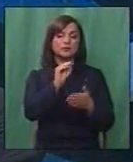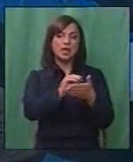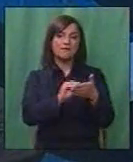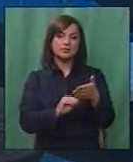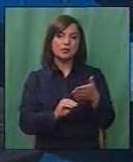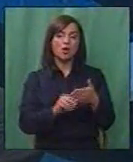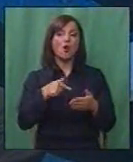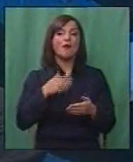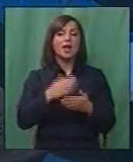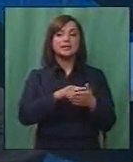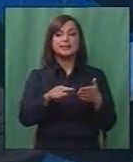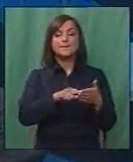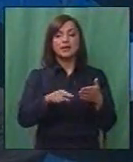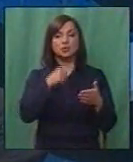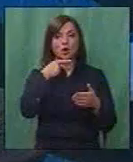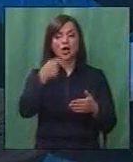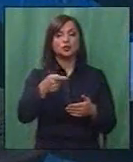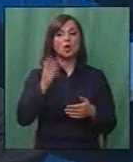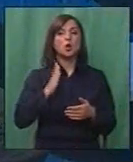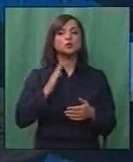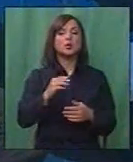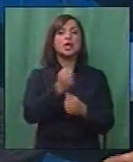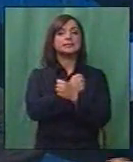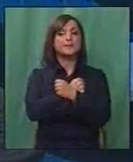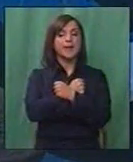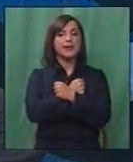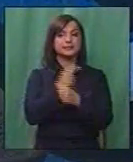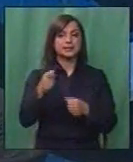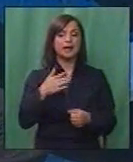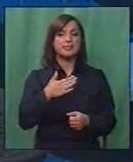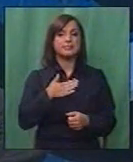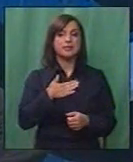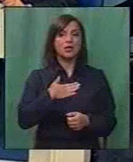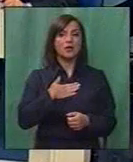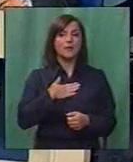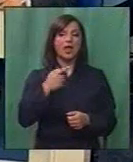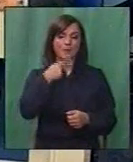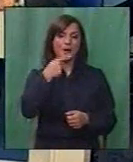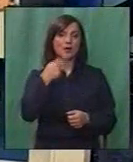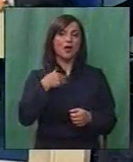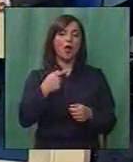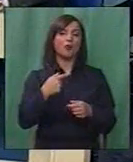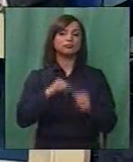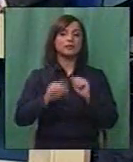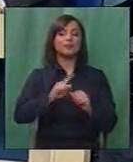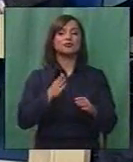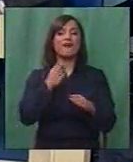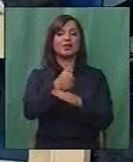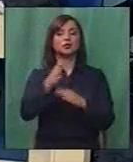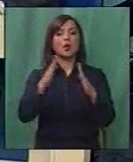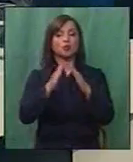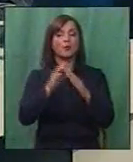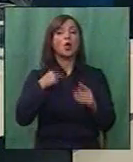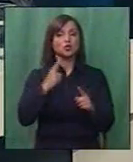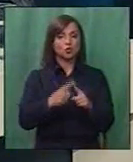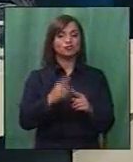евидентирано. Тоа е она забелешка која што е изнесе господин Змијанца, тоа е дека ние изговор имаме, дека не можеме да влегуваме во секој дом.